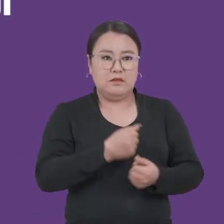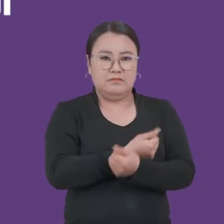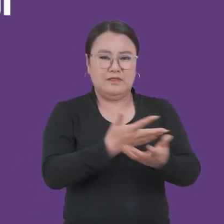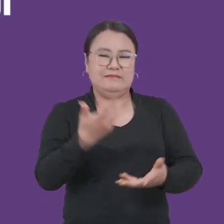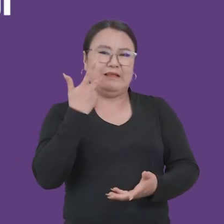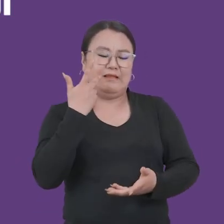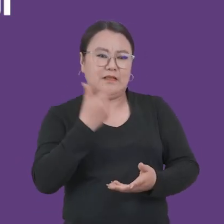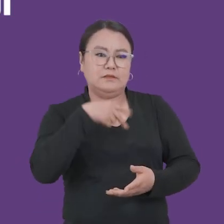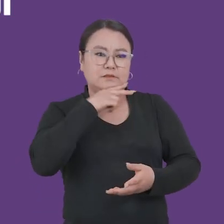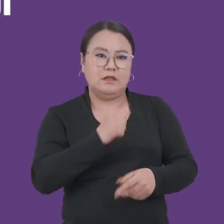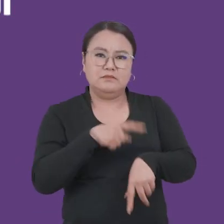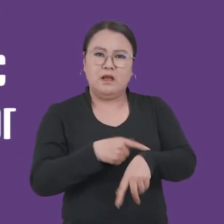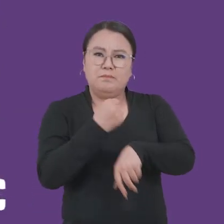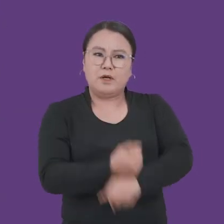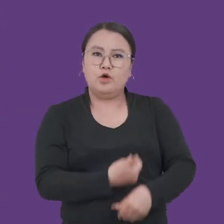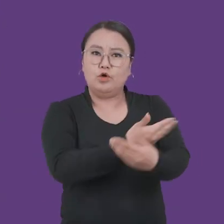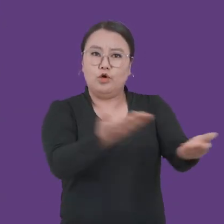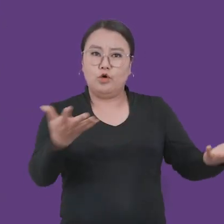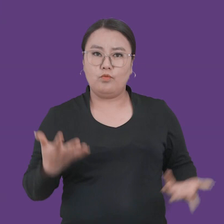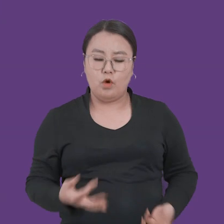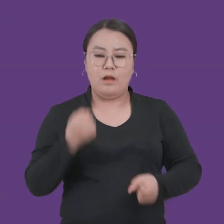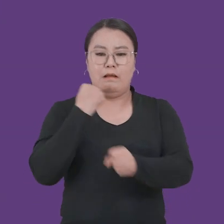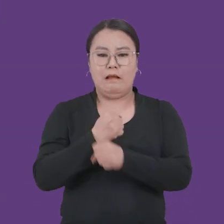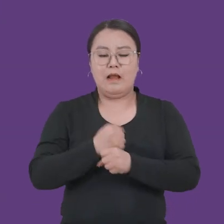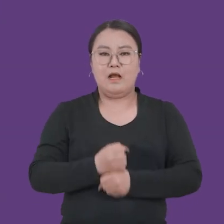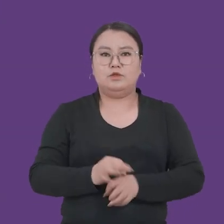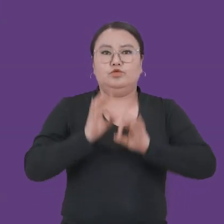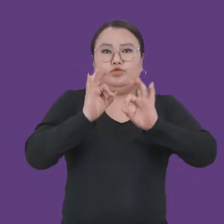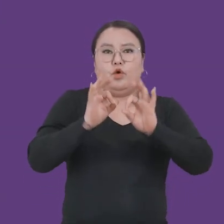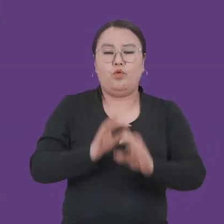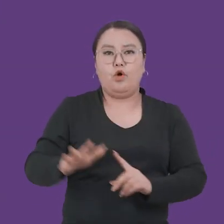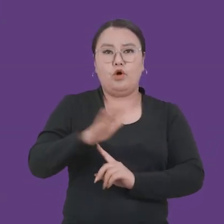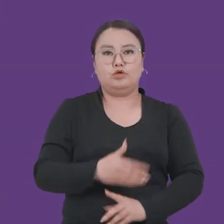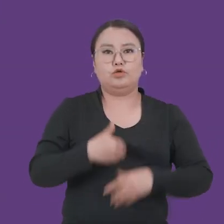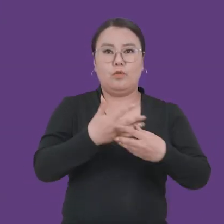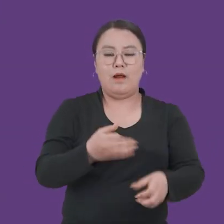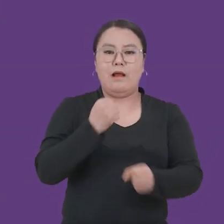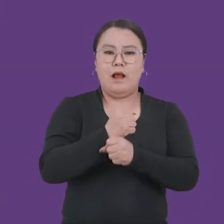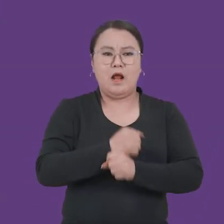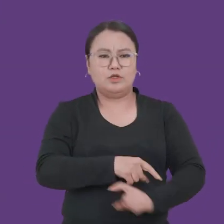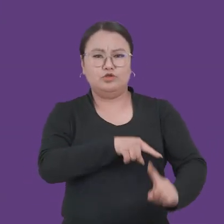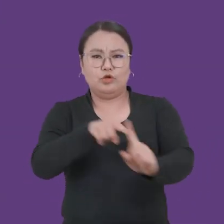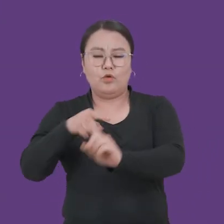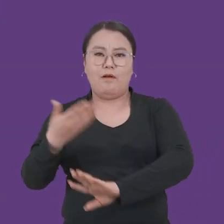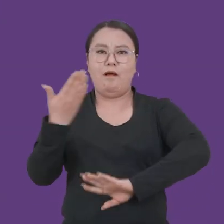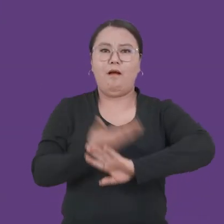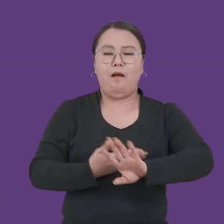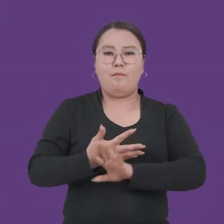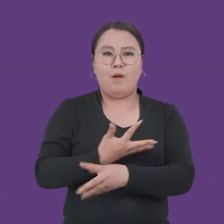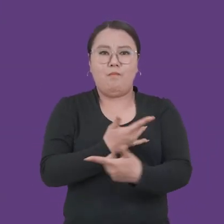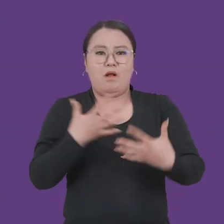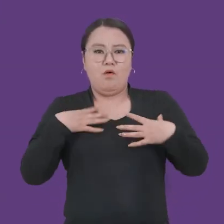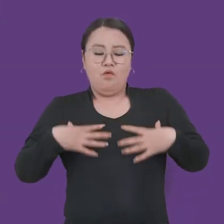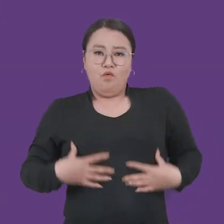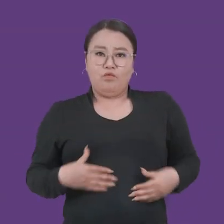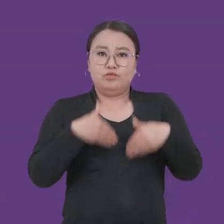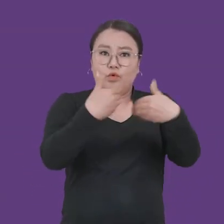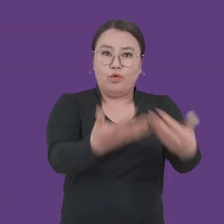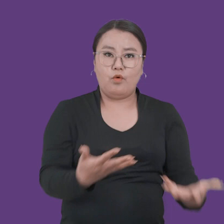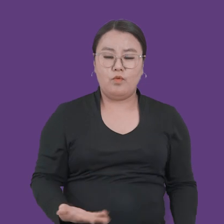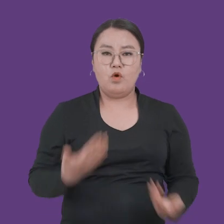тогтмүл цактан олгдэг. Хүдэлмэрэн аюлгүй байдлээг эрхэмлээж ажилпнөөд аад заруулэлтэйн хамгаалхув циргсэлээр хангдэг.